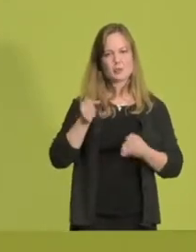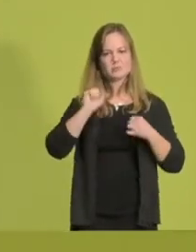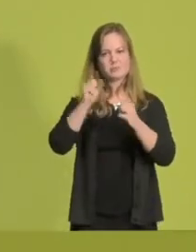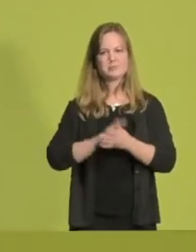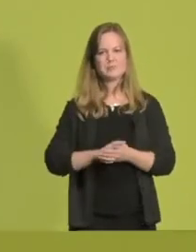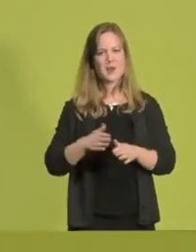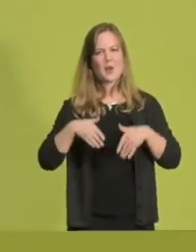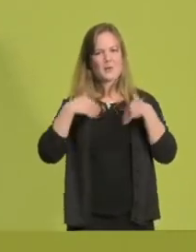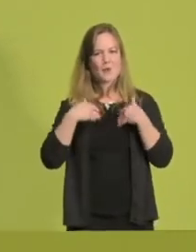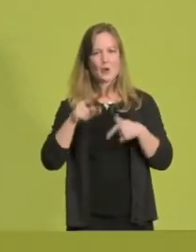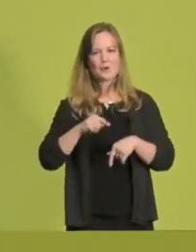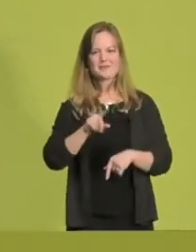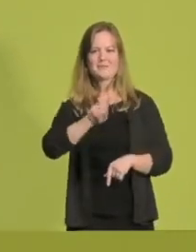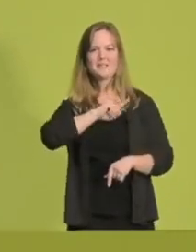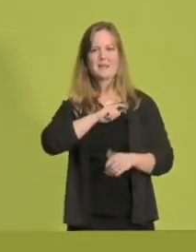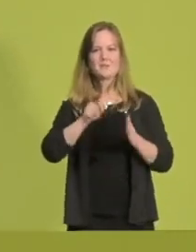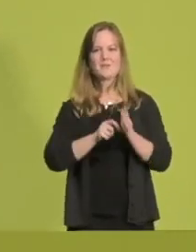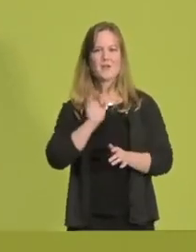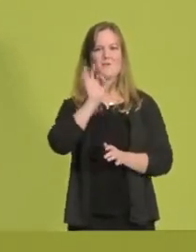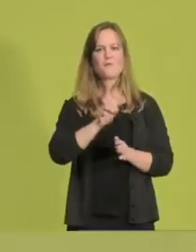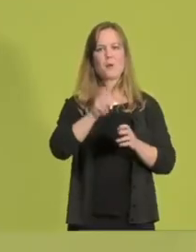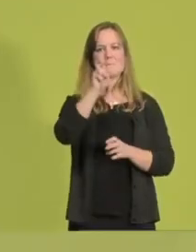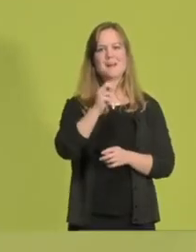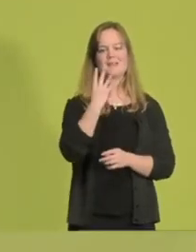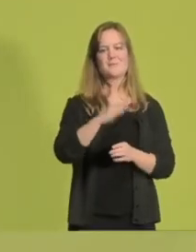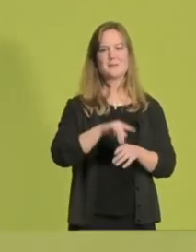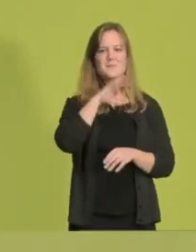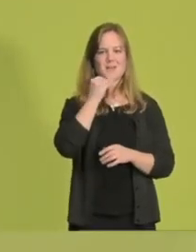Platz vier heute unterstützt. Danke für eure Aufmerksamkeit.